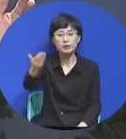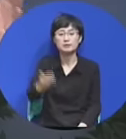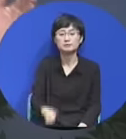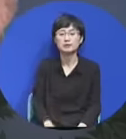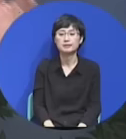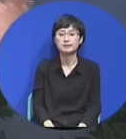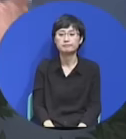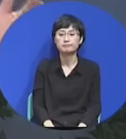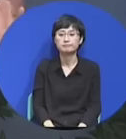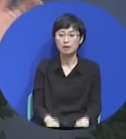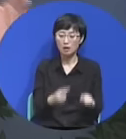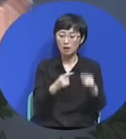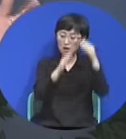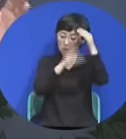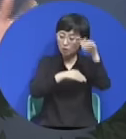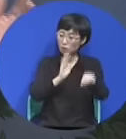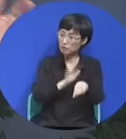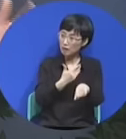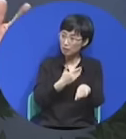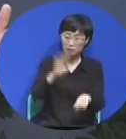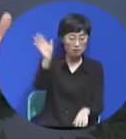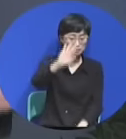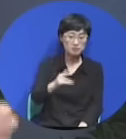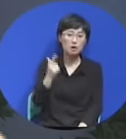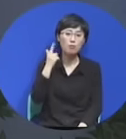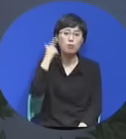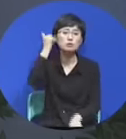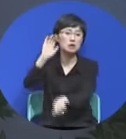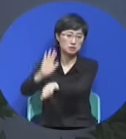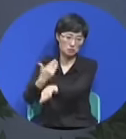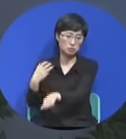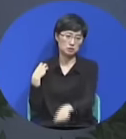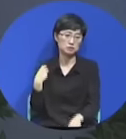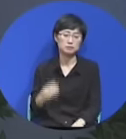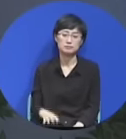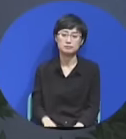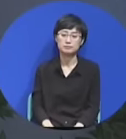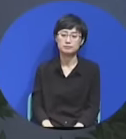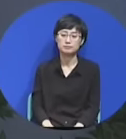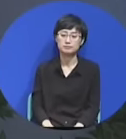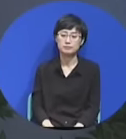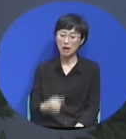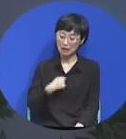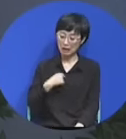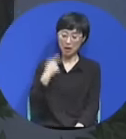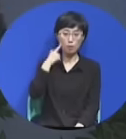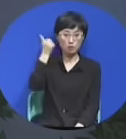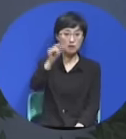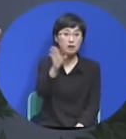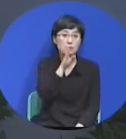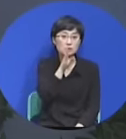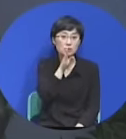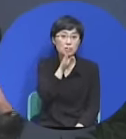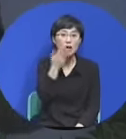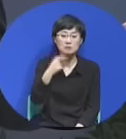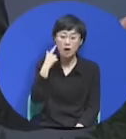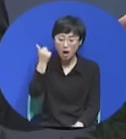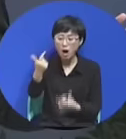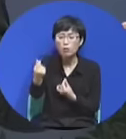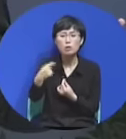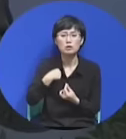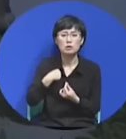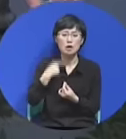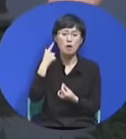이게 교인 책임이 아니고 목사 책임이에요. 나도 목사지만 목사들이 잘못해가지고